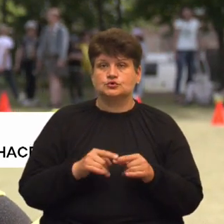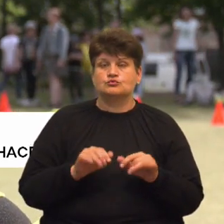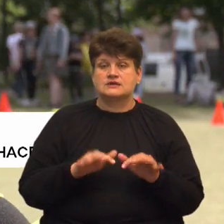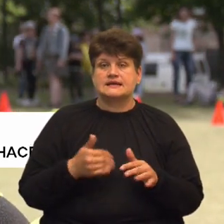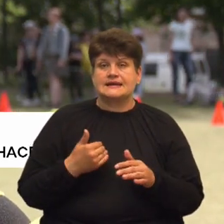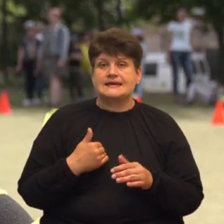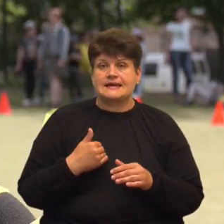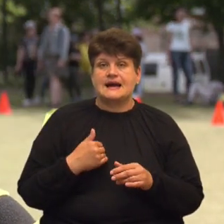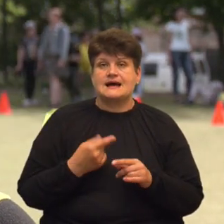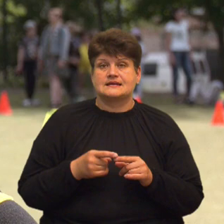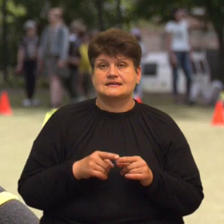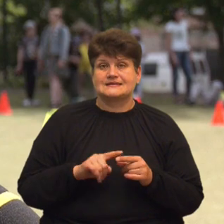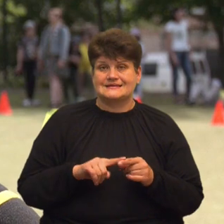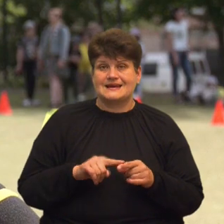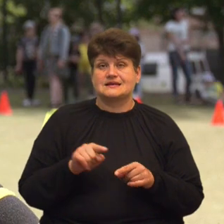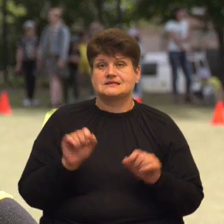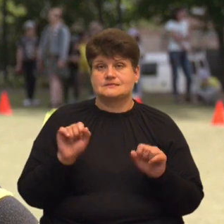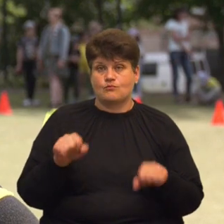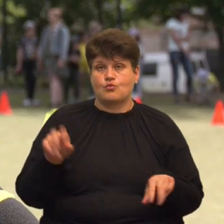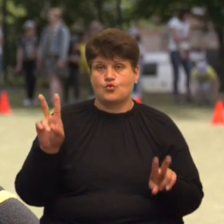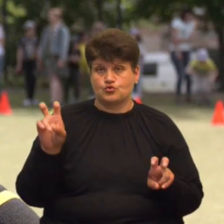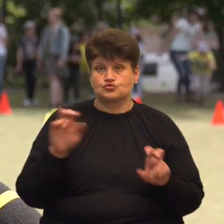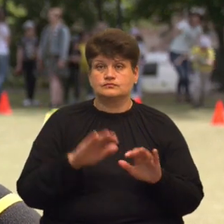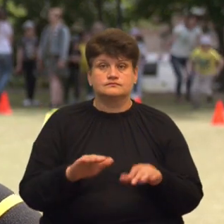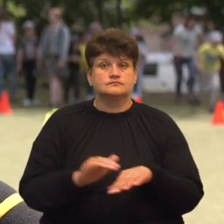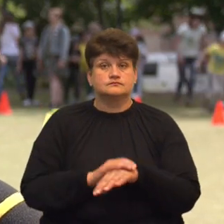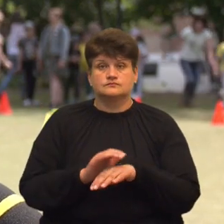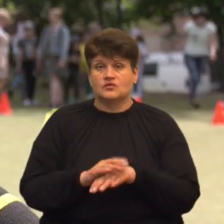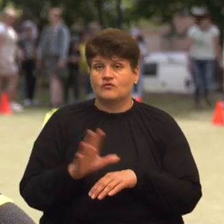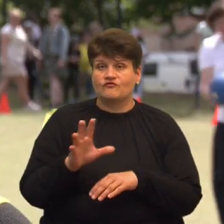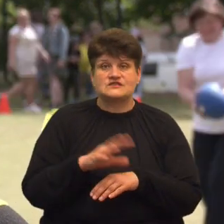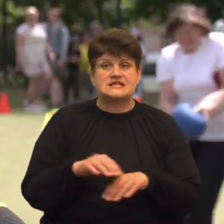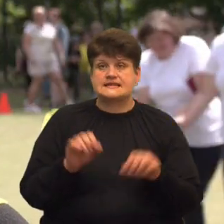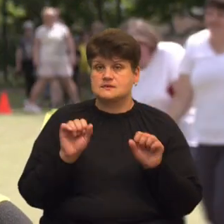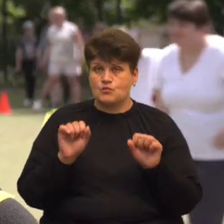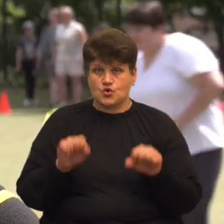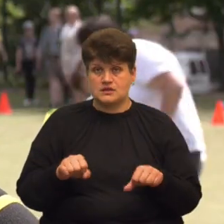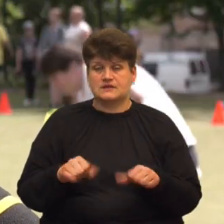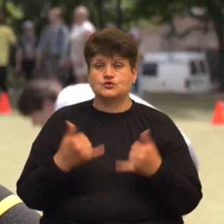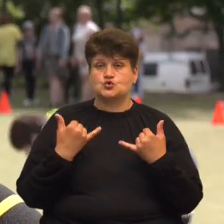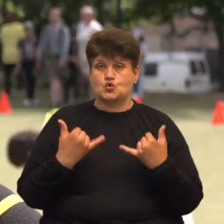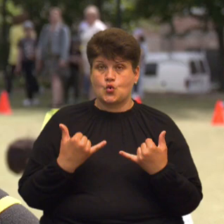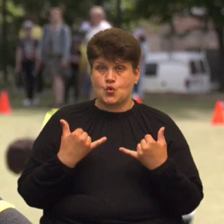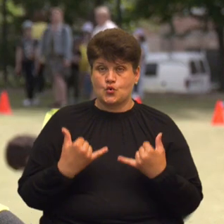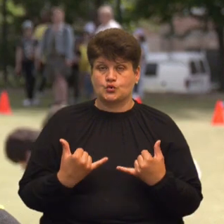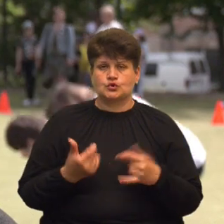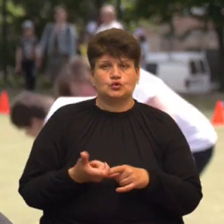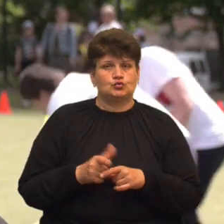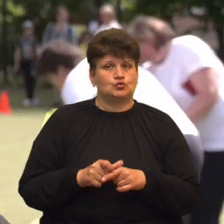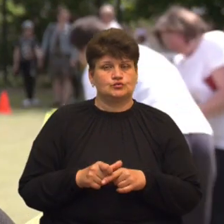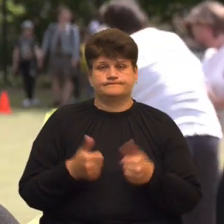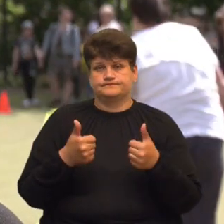це зможу». Вони надзвичайно молодці, тому що вони все змогли, вони сьогодні дуже круто